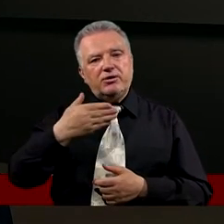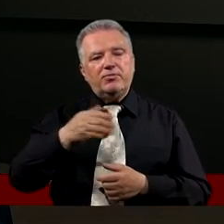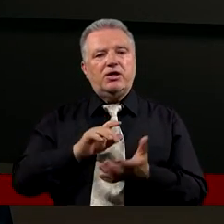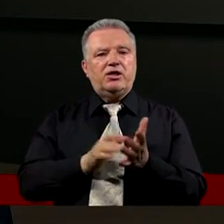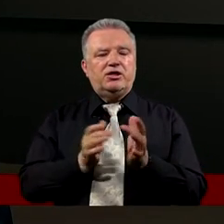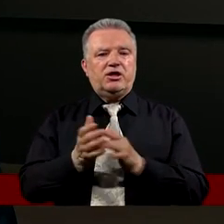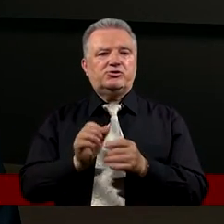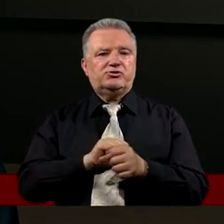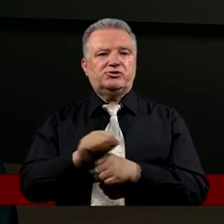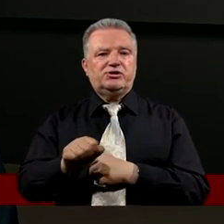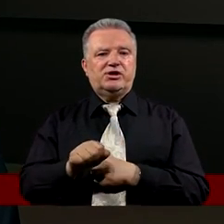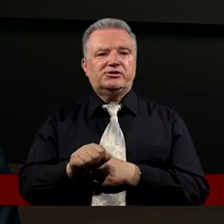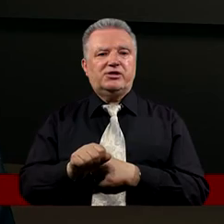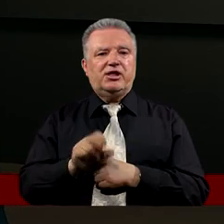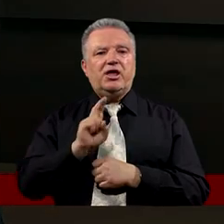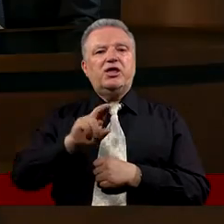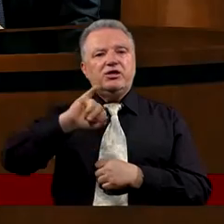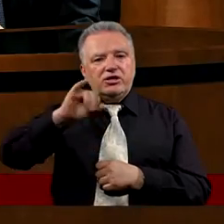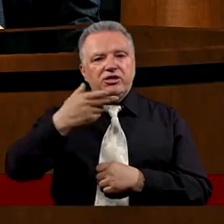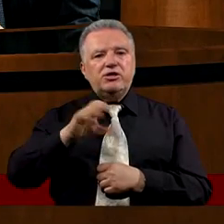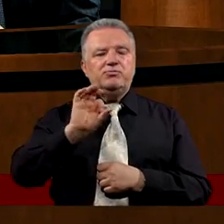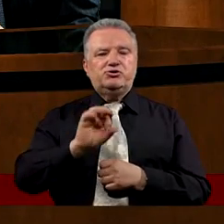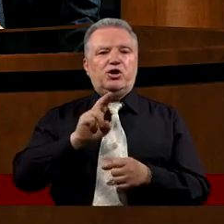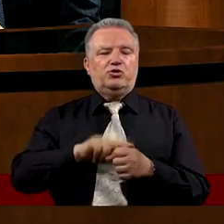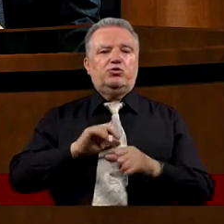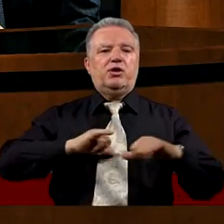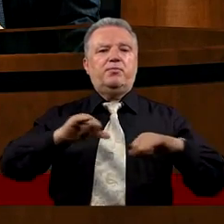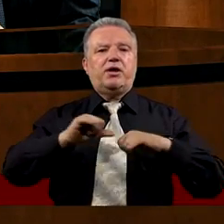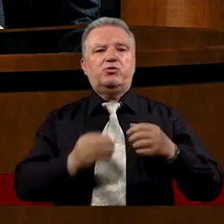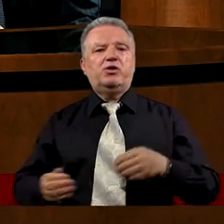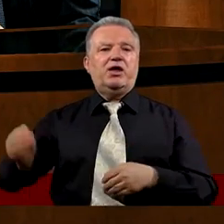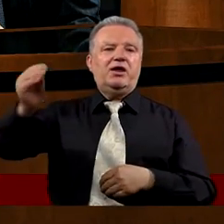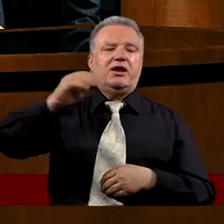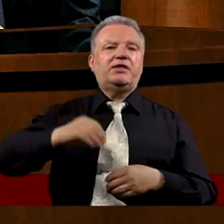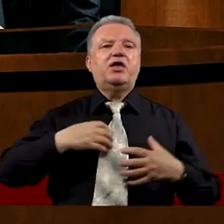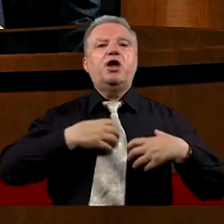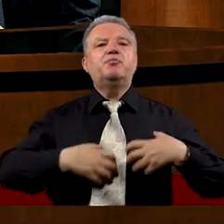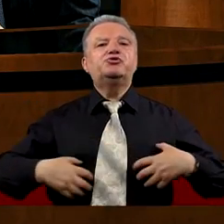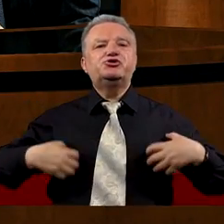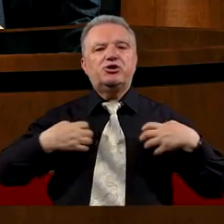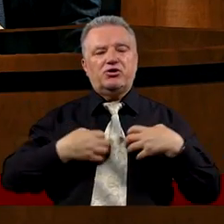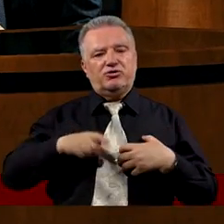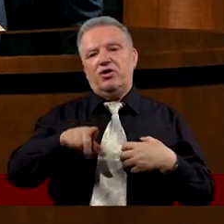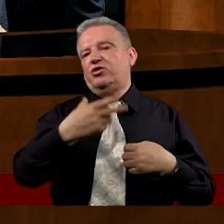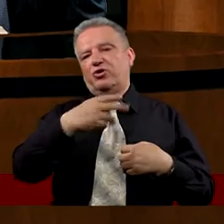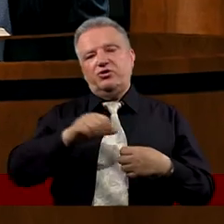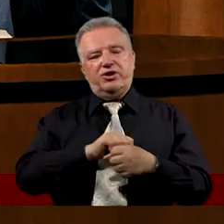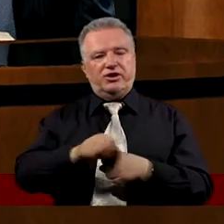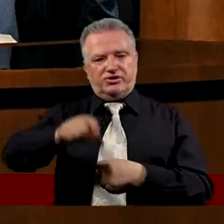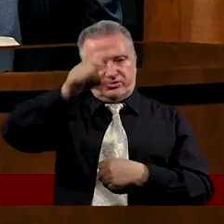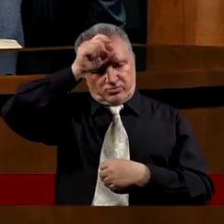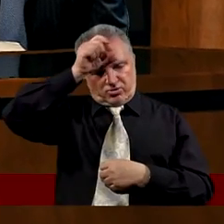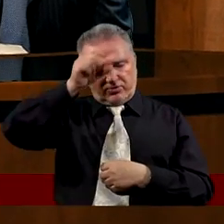jest Że jest kimś, kto panuje nad światem przyrody I to nie jest człowiek Że jest to Syn